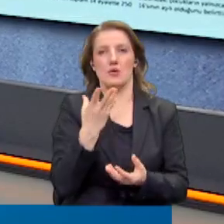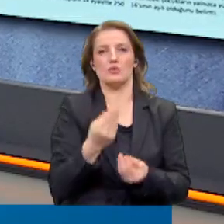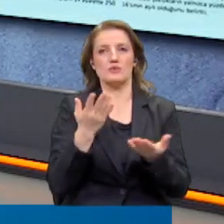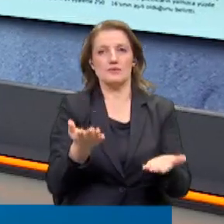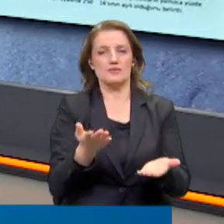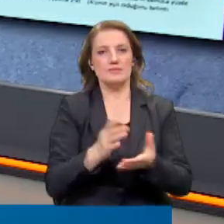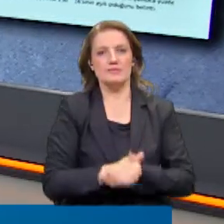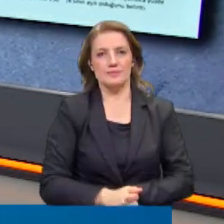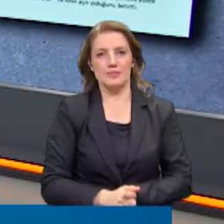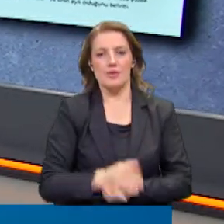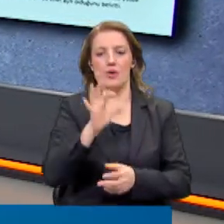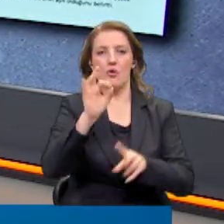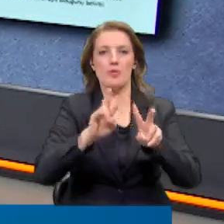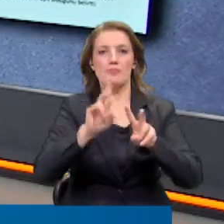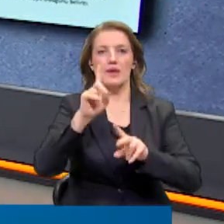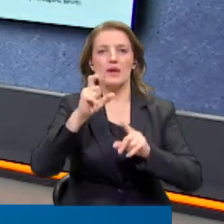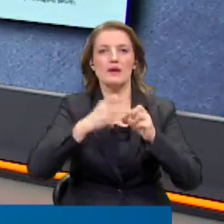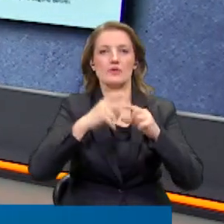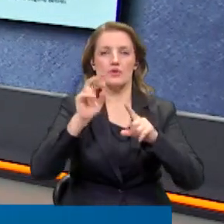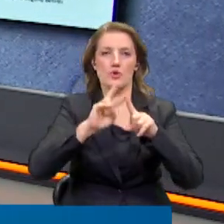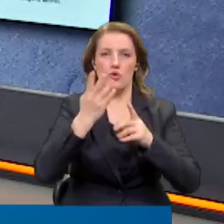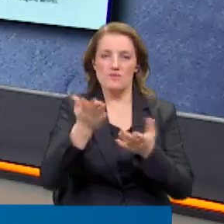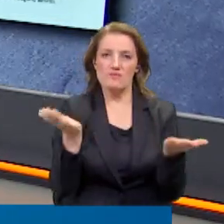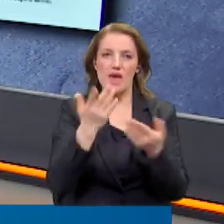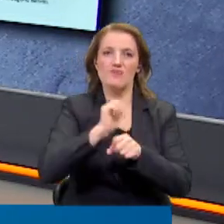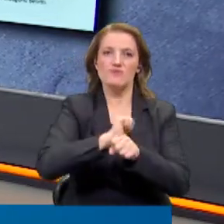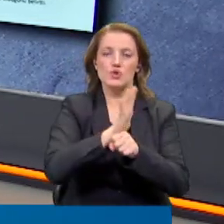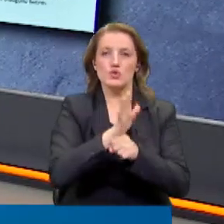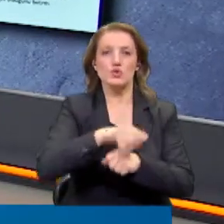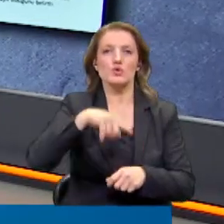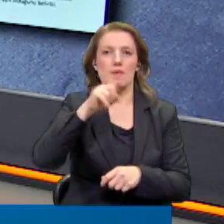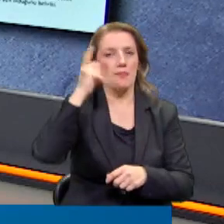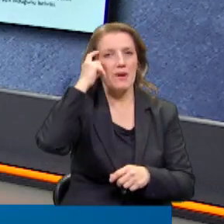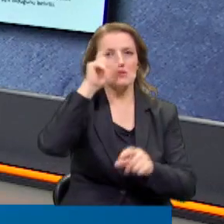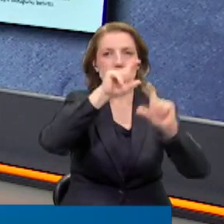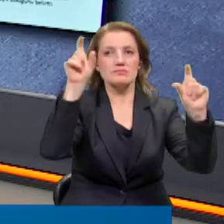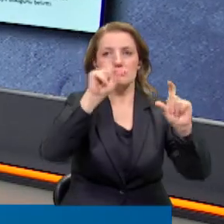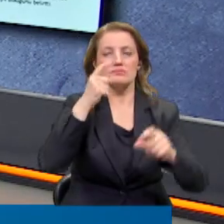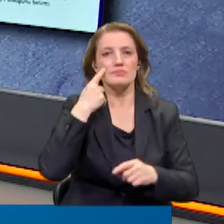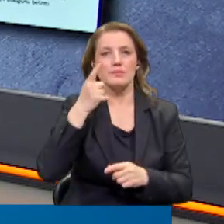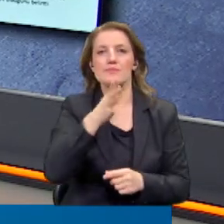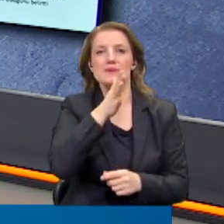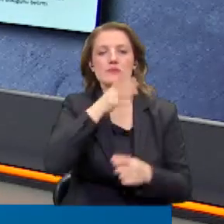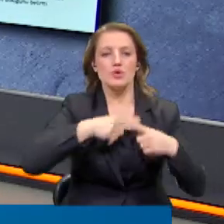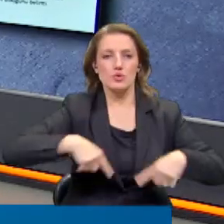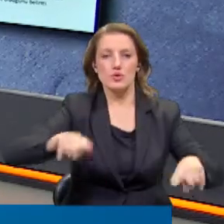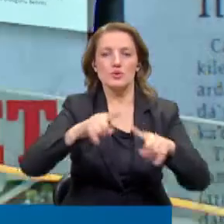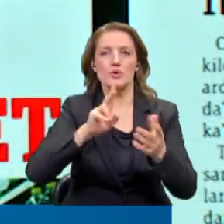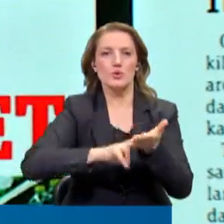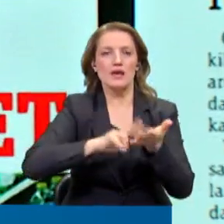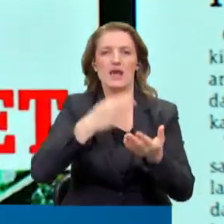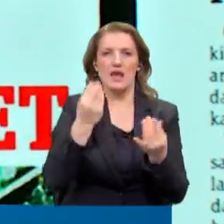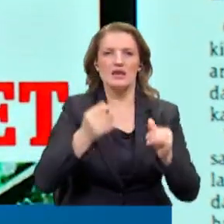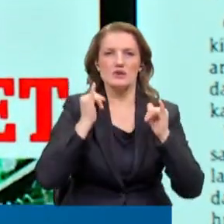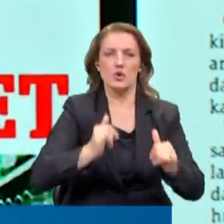de hemen bir omikron gündemine ya da koronavirüs gündemine. Başlık başlık ilerleyelim. Bilim kurulu üyesinden iyi ve kötü